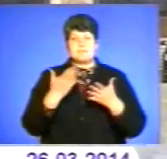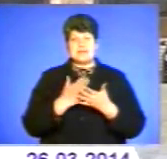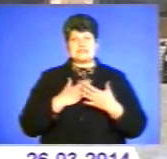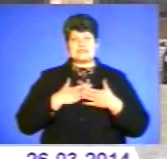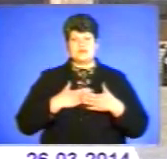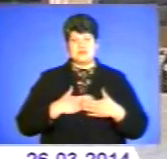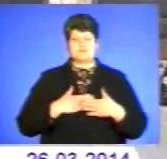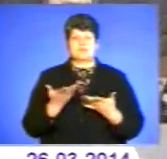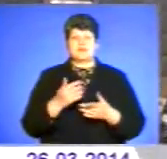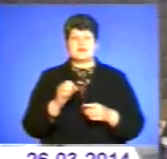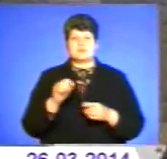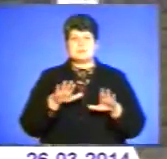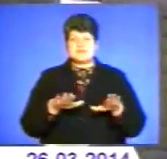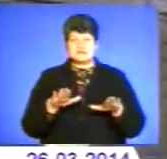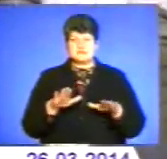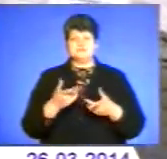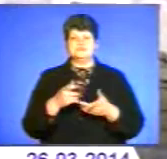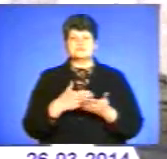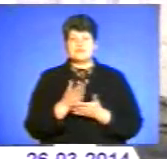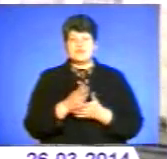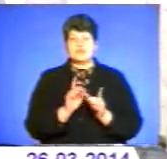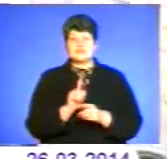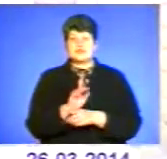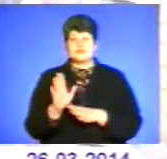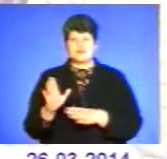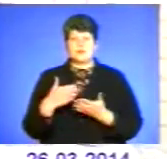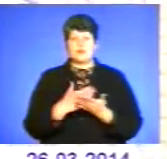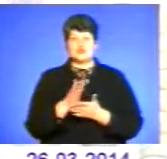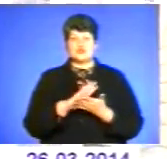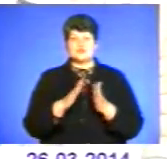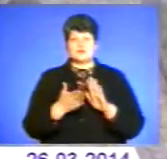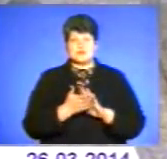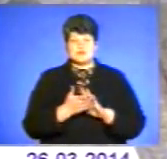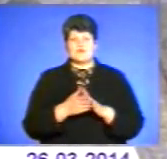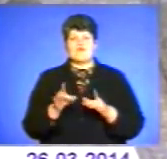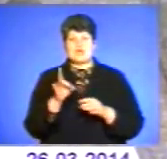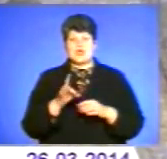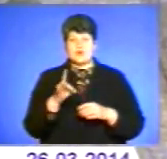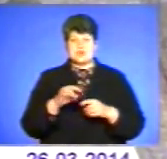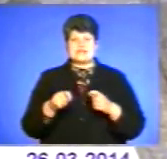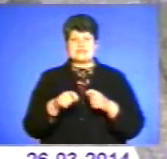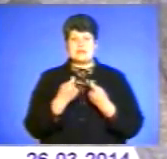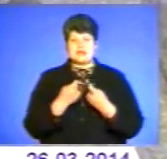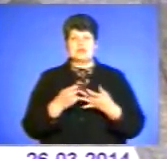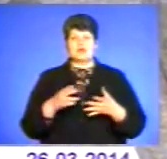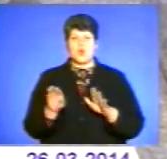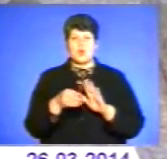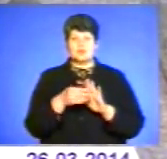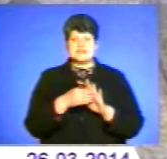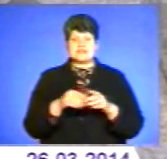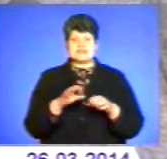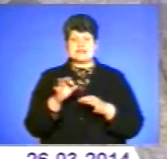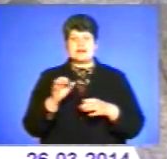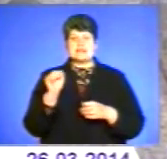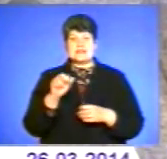амбіції місцевих еліт, стабілізувати політичну ситуацію в регіонах, а головне – зламати корупційні схеми, породжені жорсткою концентрацією влади.